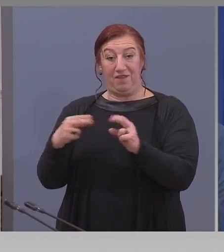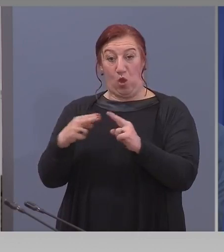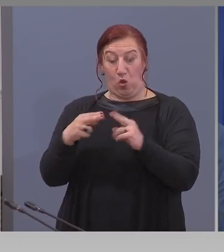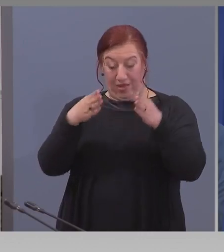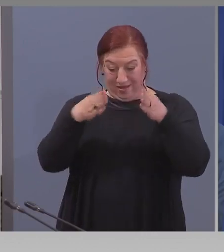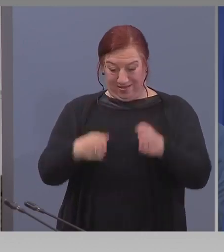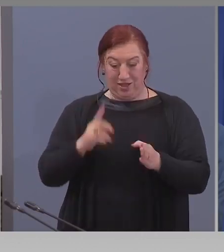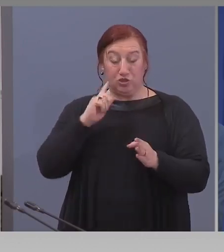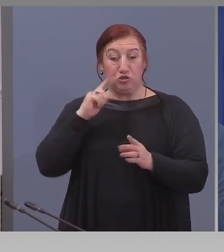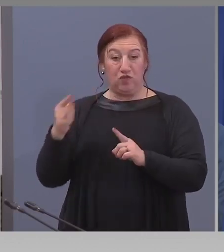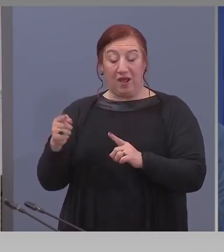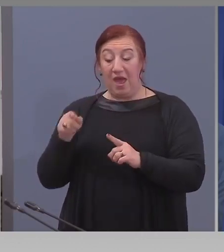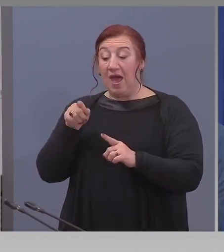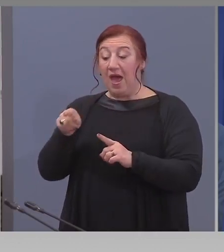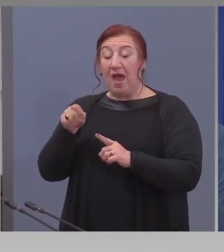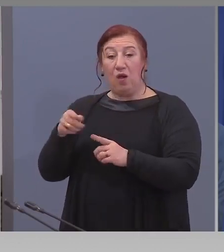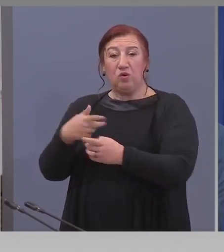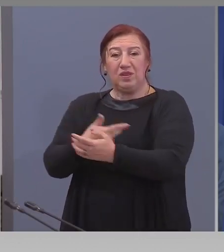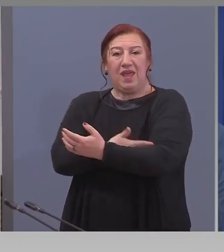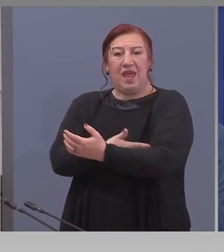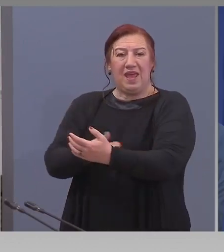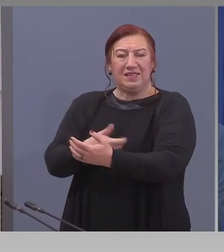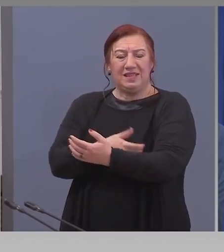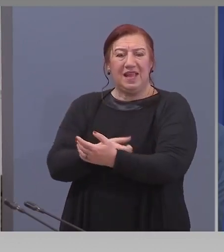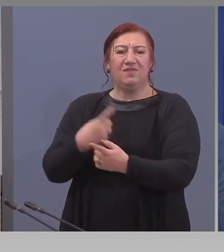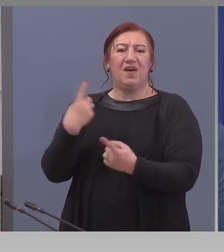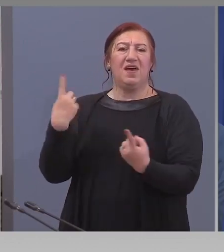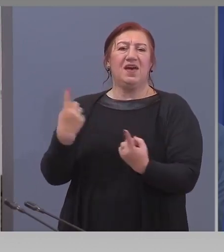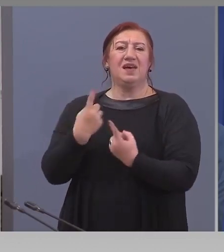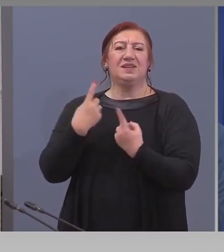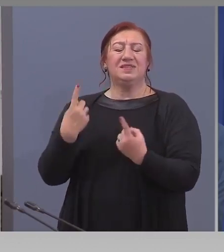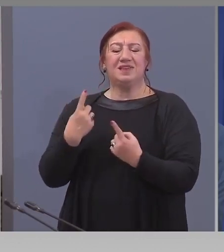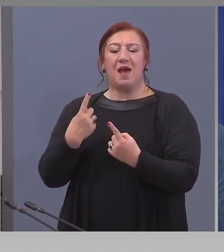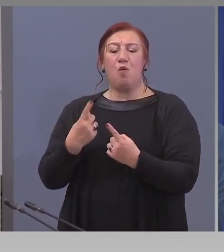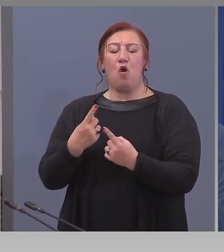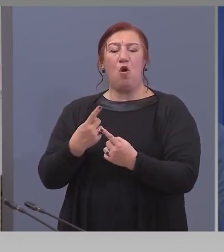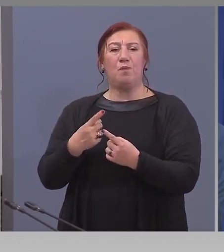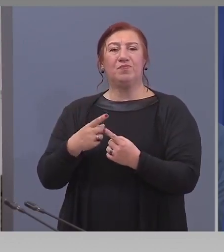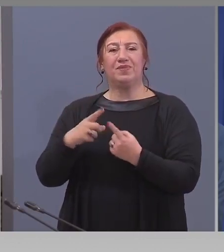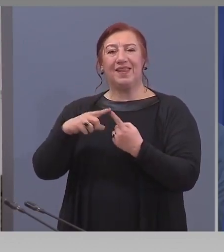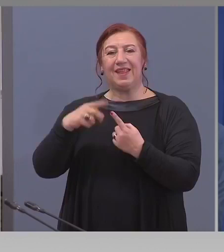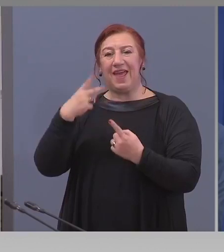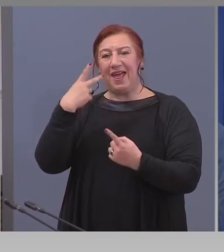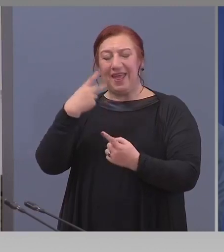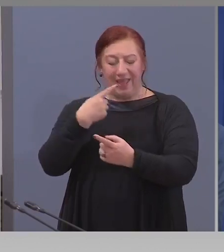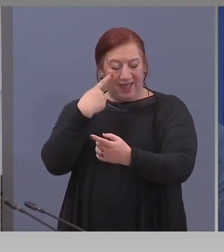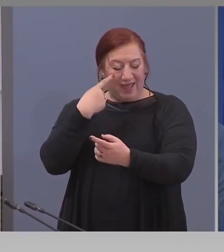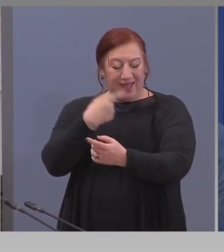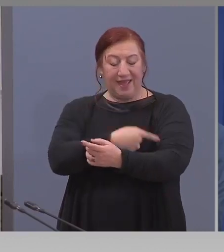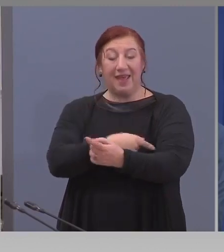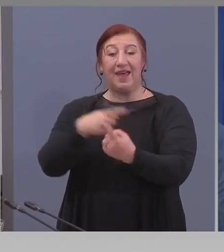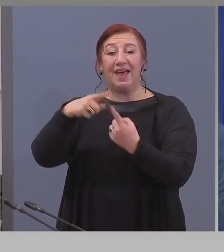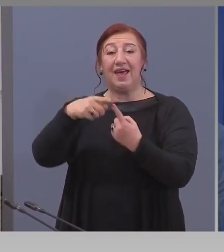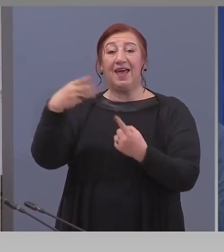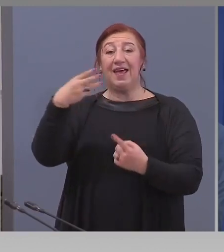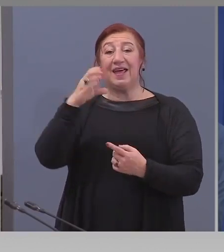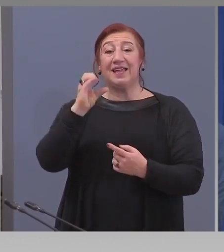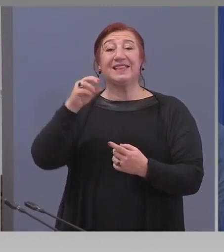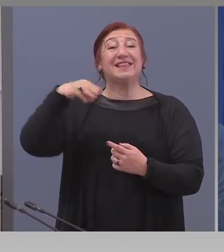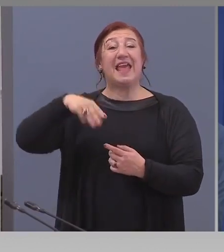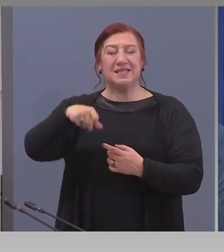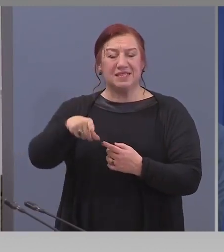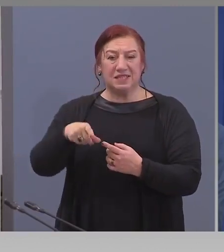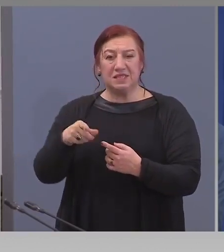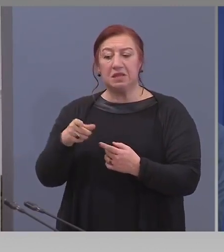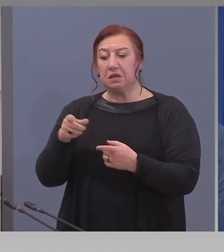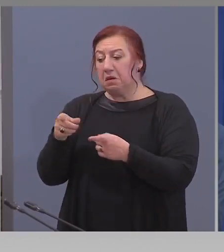изследват само с методи, с които се открива отделяне на вируса в околната среда, също ще останат